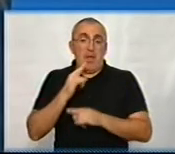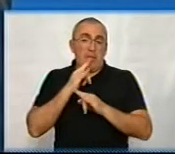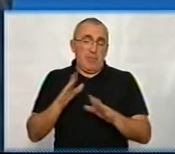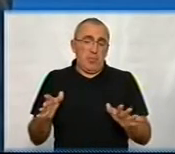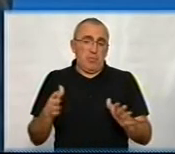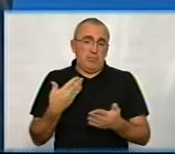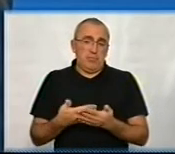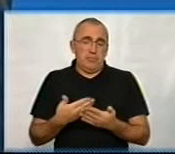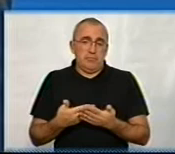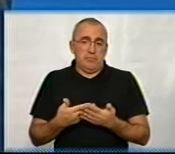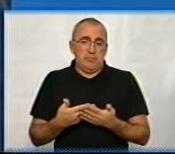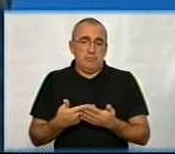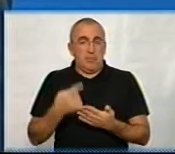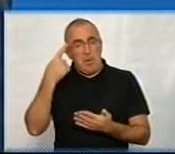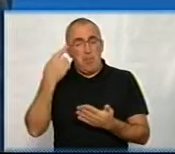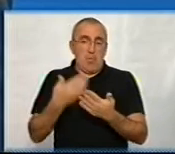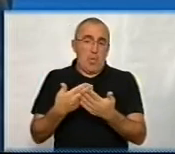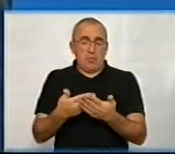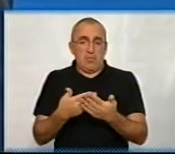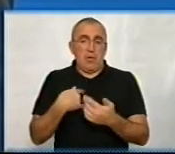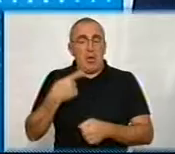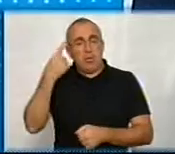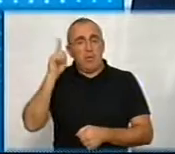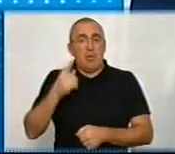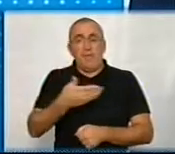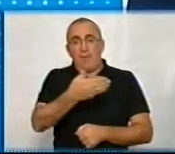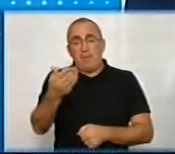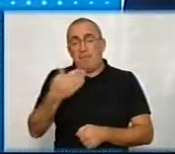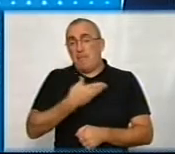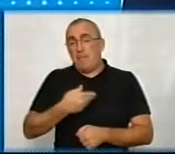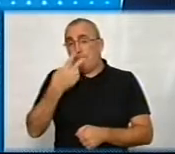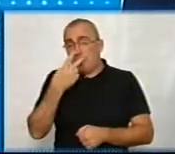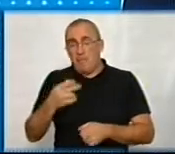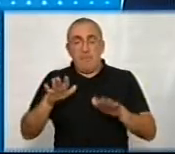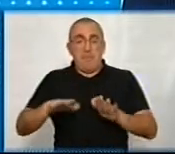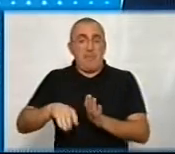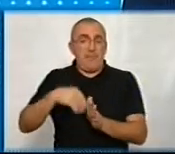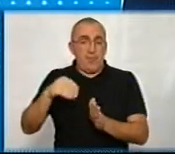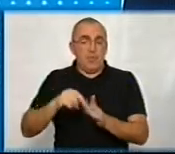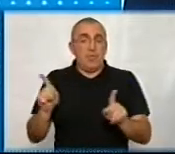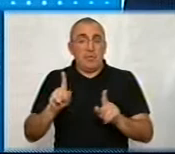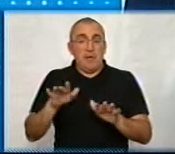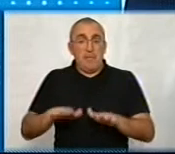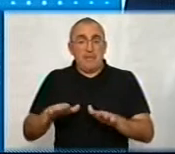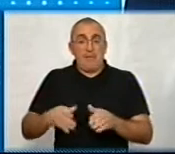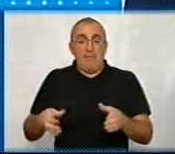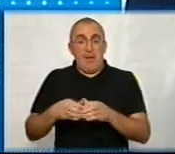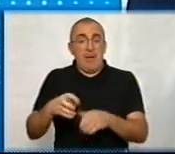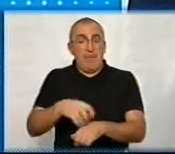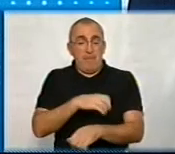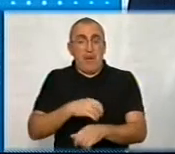прогнозувати. Я думаю, що ми побачимо на місцевих наших виборах, що місцеві партії